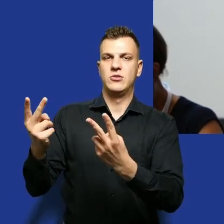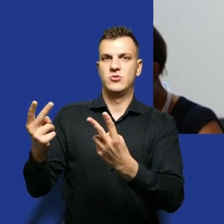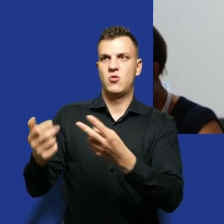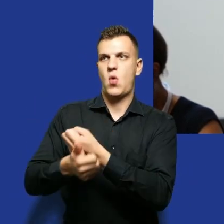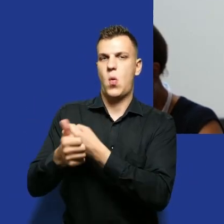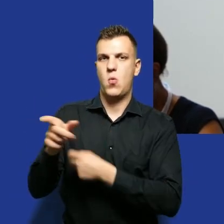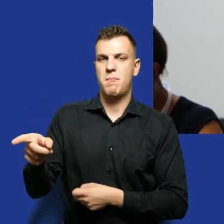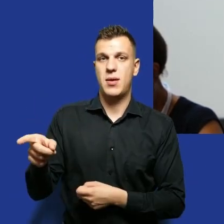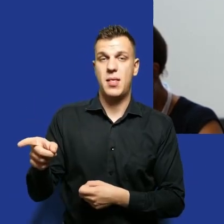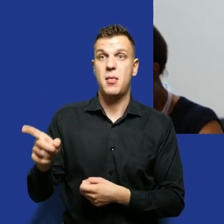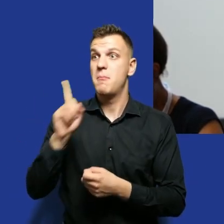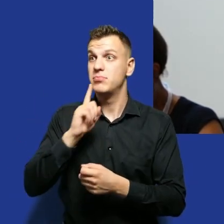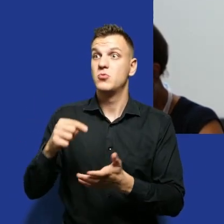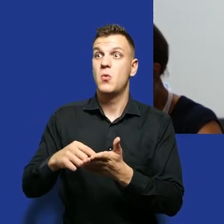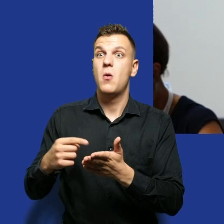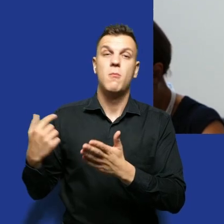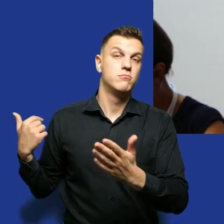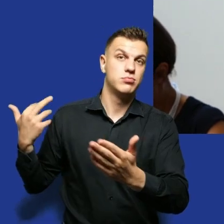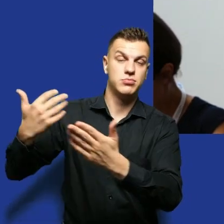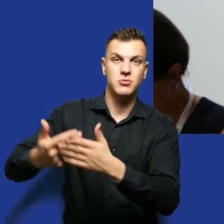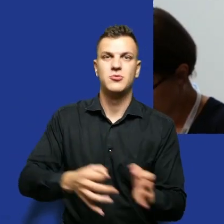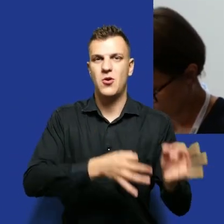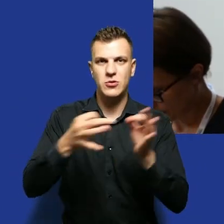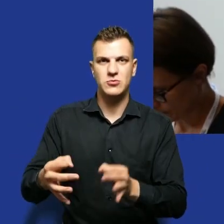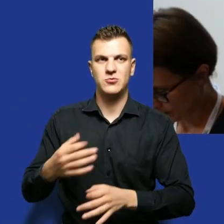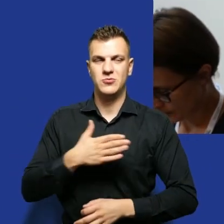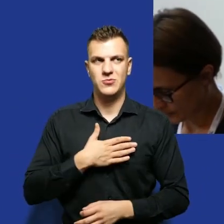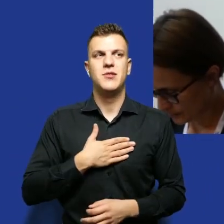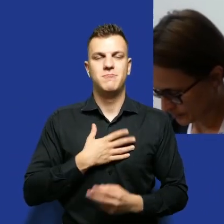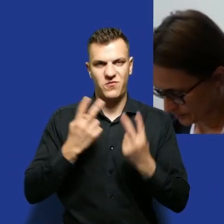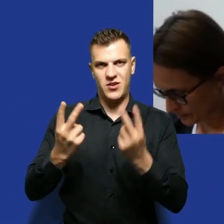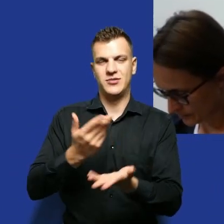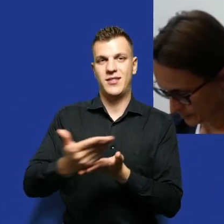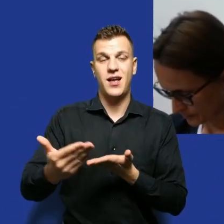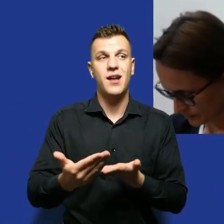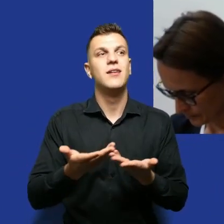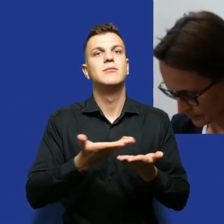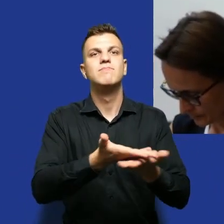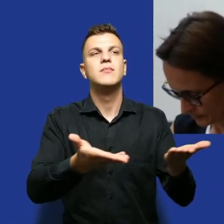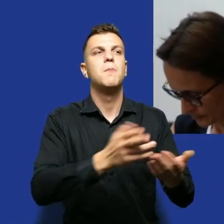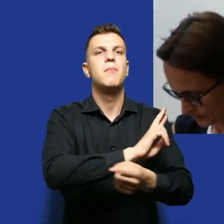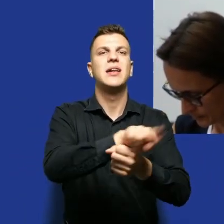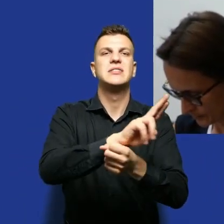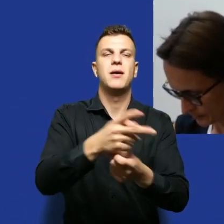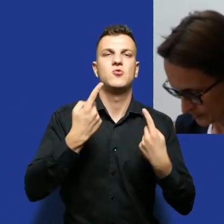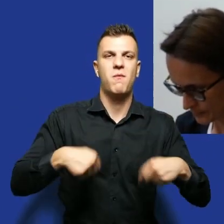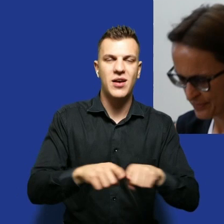jest. Im bardziej zajmuję się tematyką partycypacji obywatelskiej, kształtowania polityk publicznych,